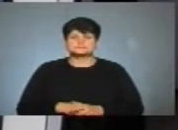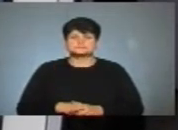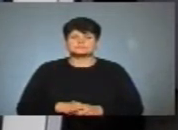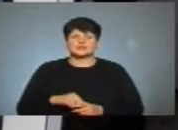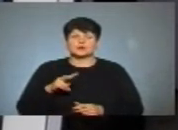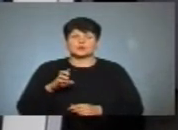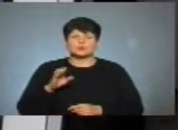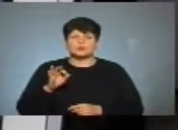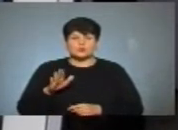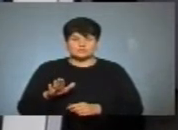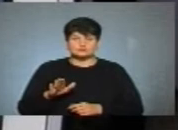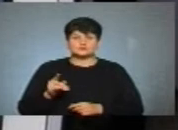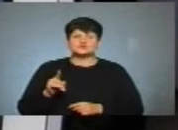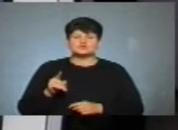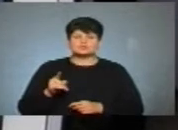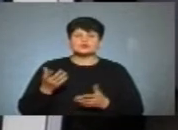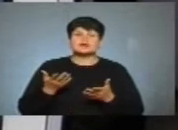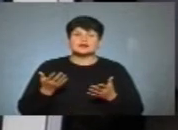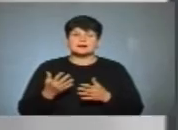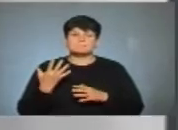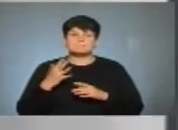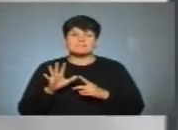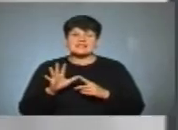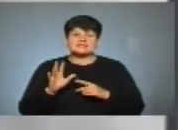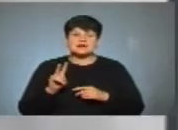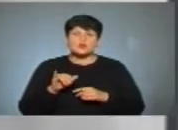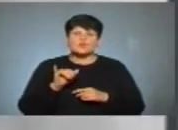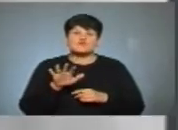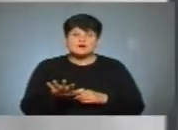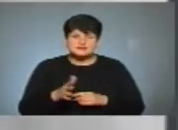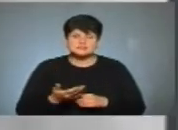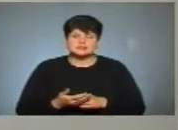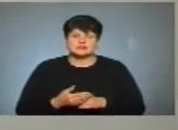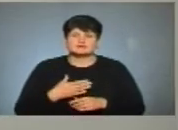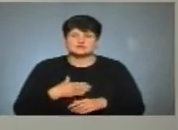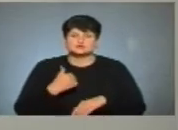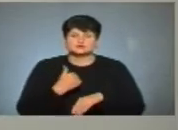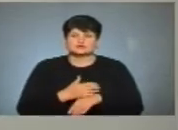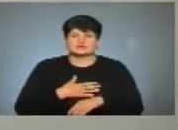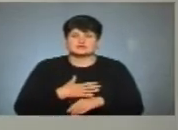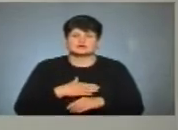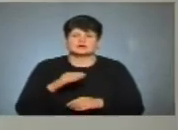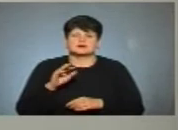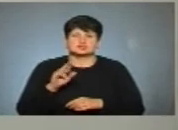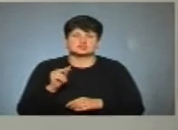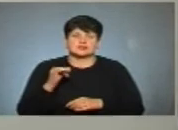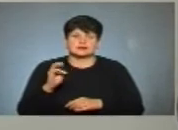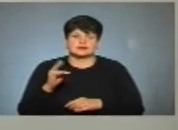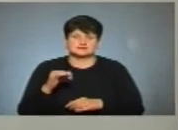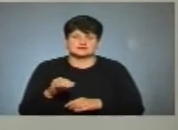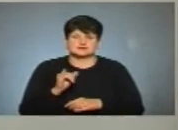Любов, чому? Яка, по-перше, п'ятірка у вас? І чому вони? Ну, очолює нашу п'ятірку Іван Адамич Чайківський.